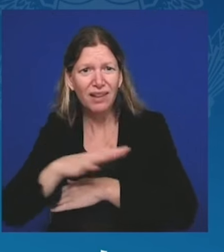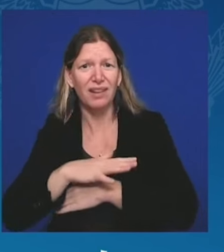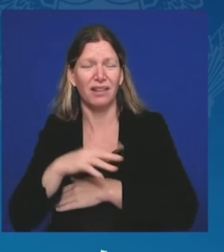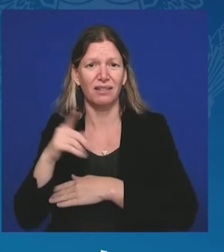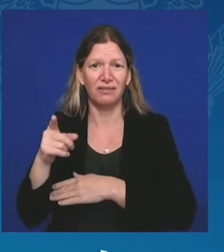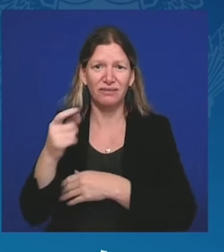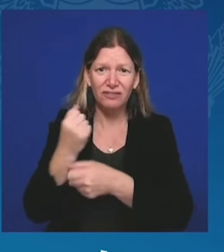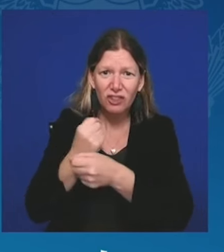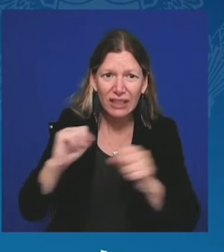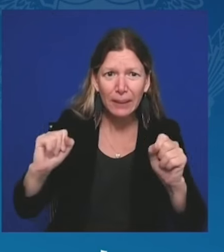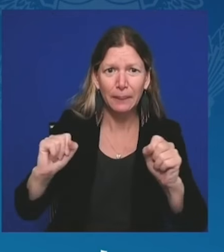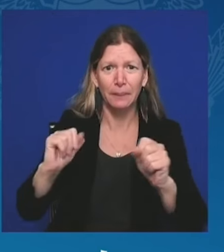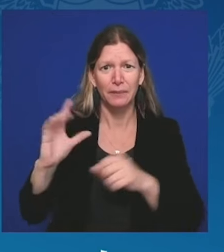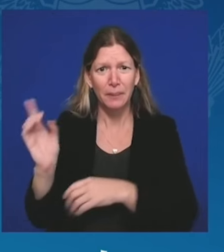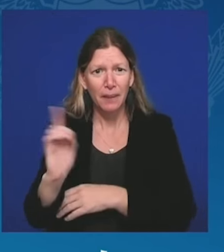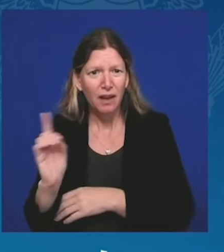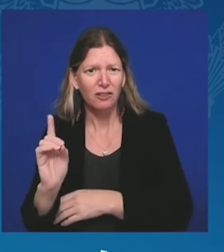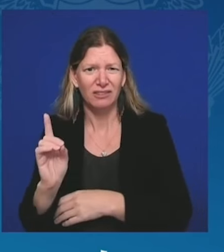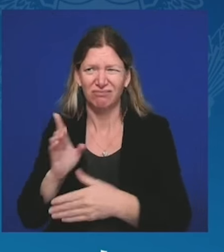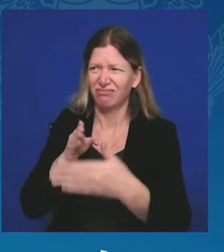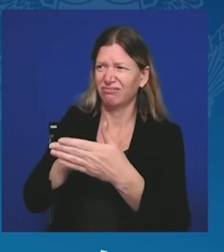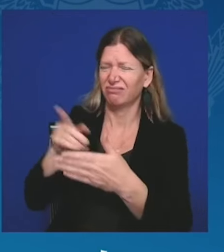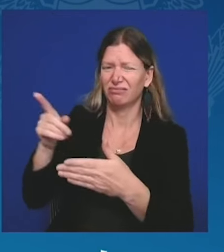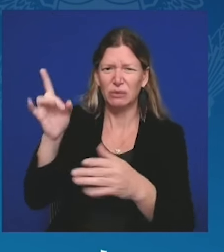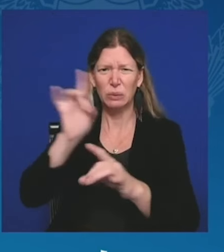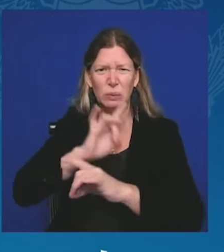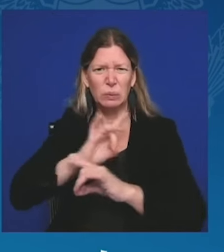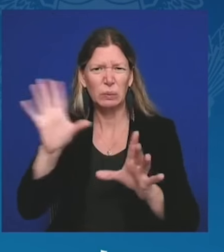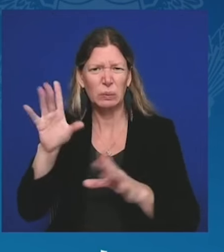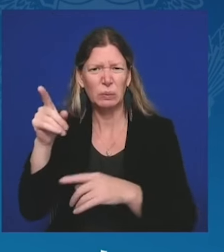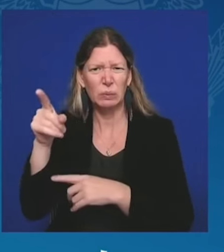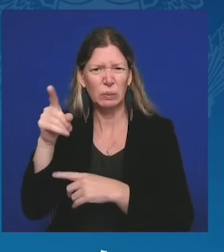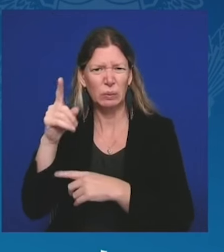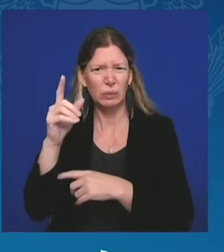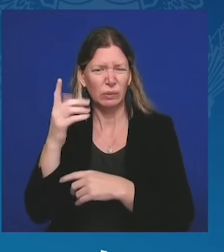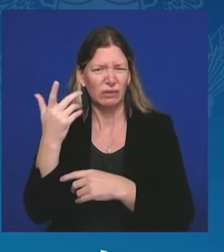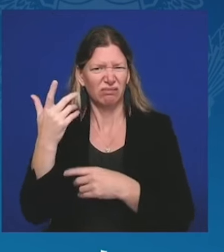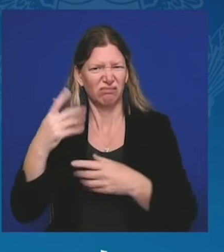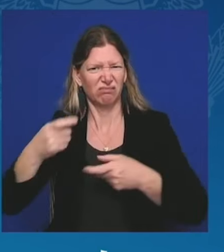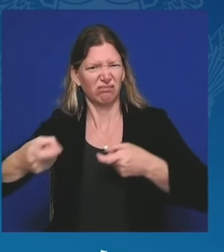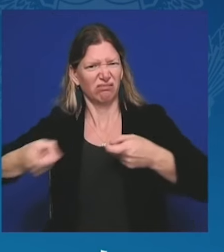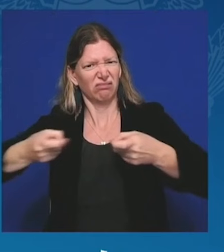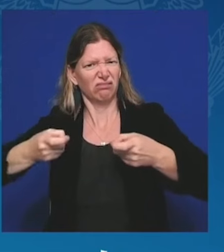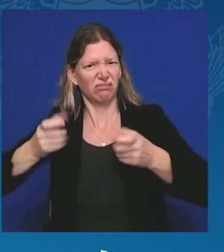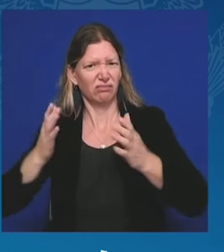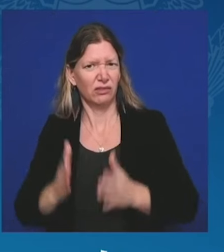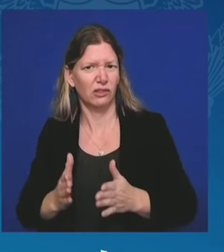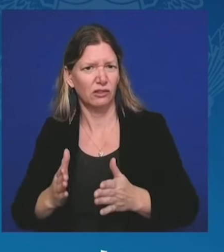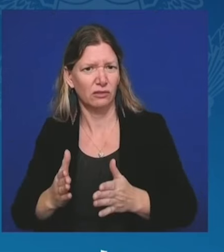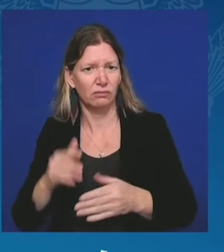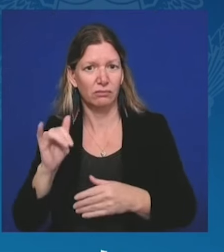Amerykanie doskonale znają znaczenie wolności, niezależności oraz wagę rządów prawa.